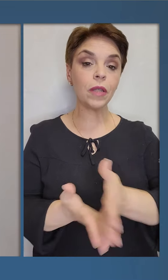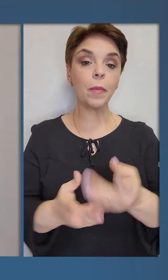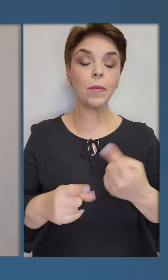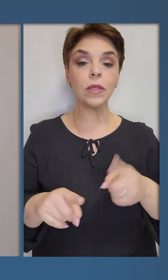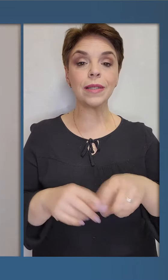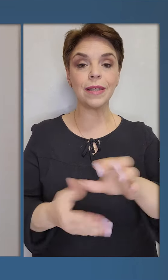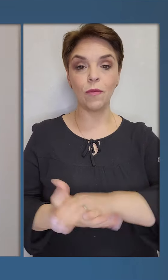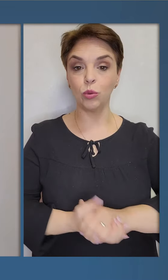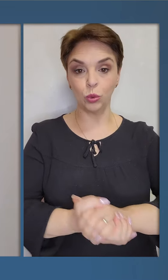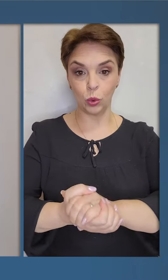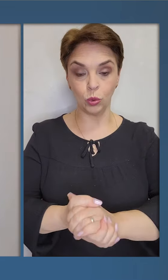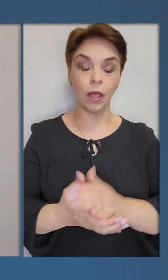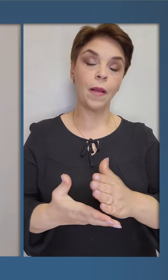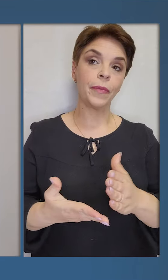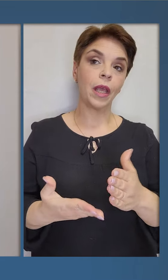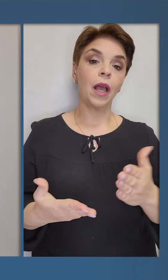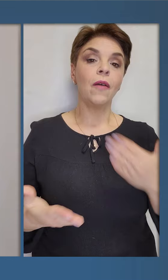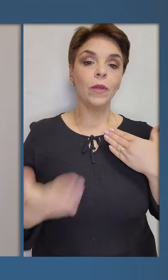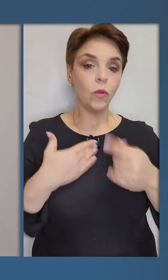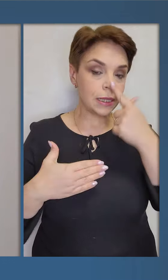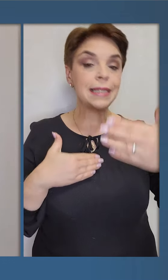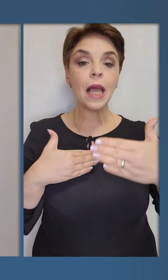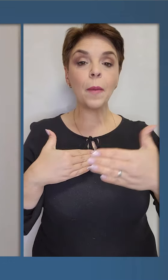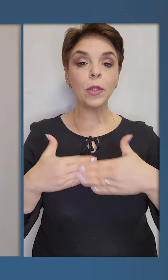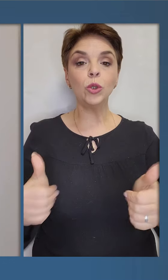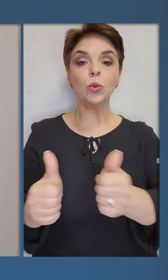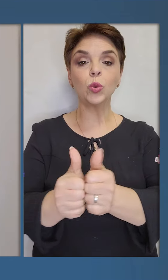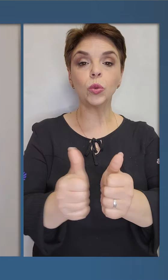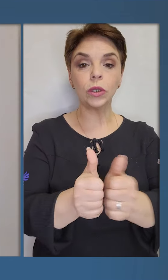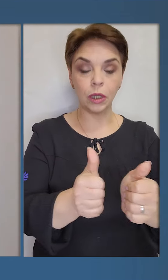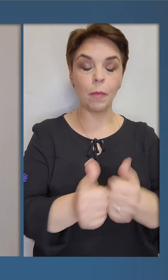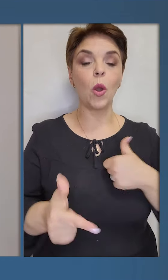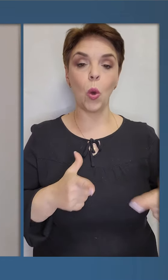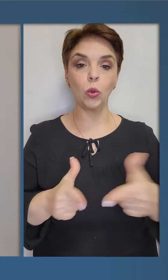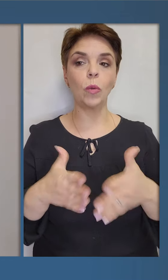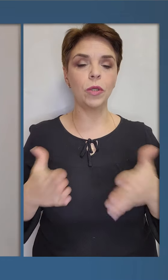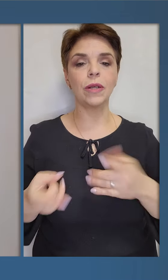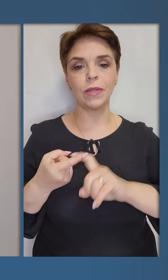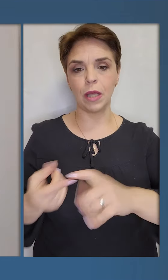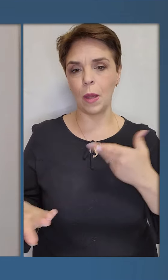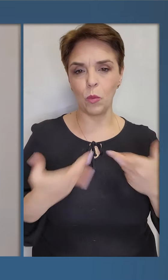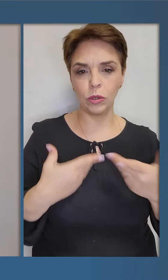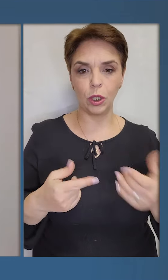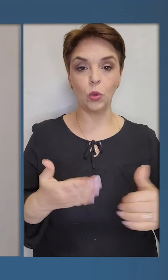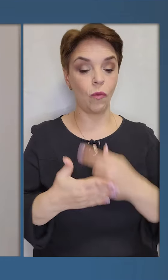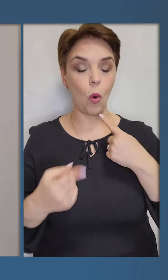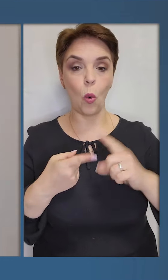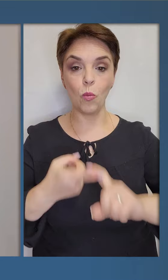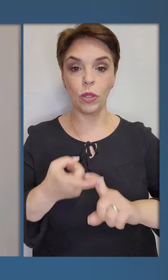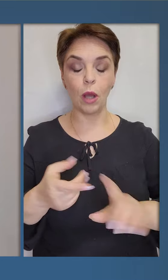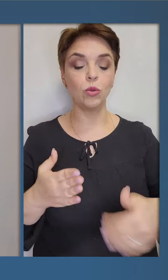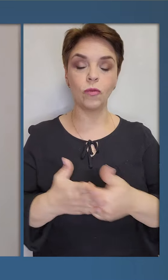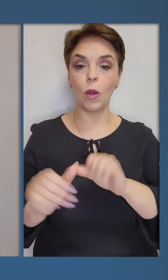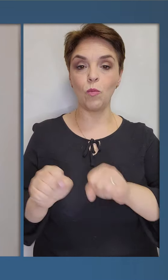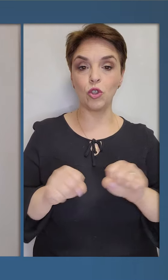Особливий напрямок – це євросилюс відносне з найближчими сусідами. Ми готуємо більше взаємодії та нову